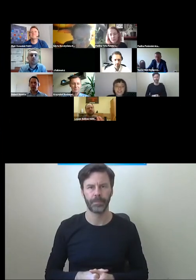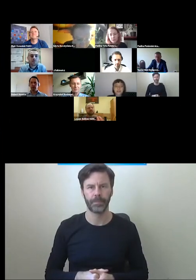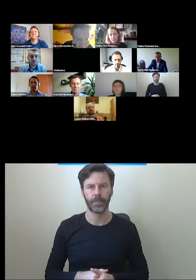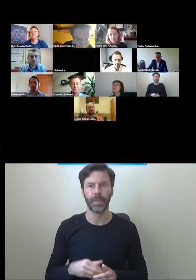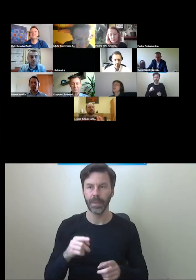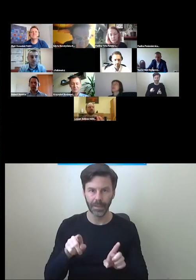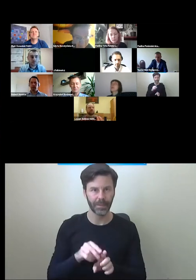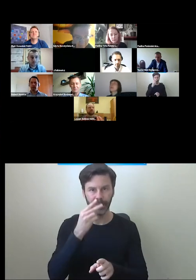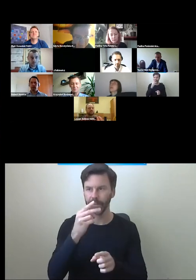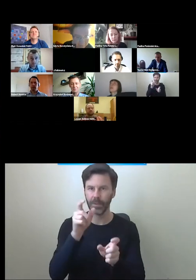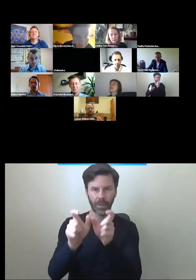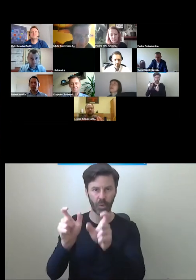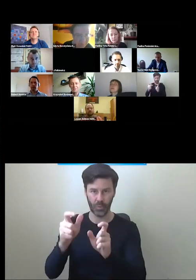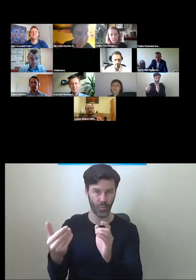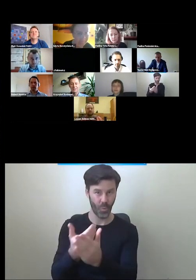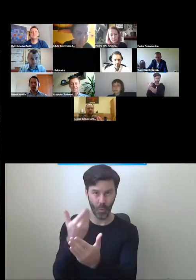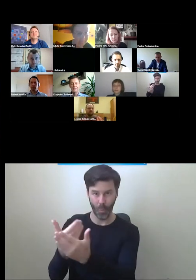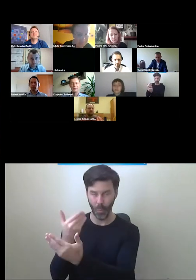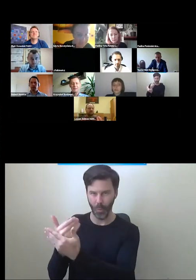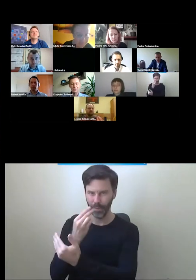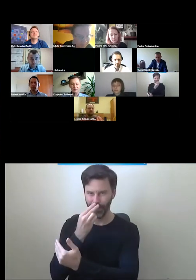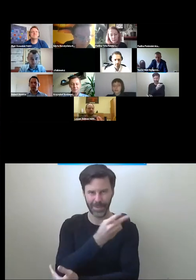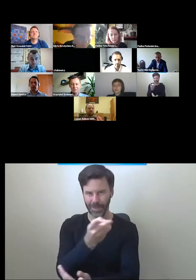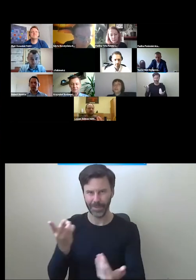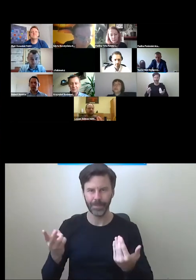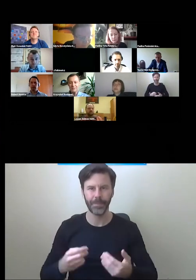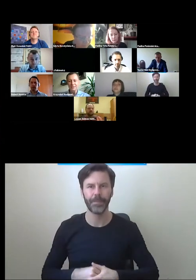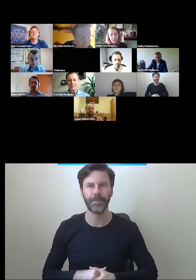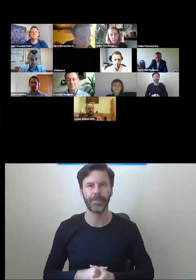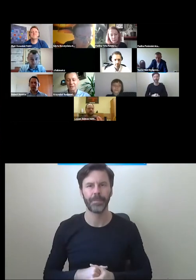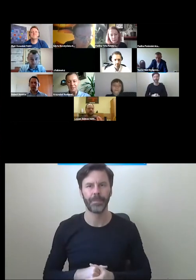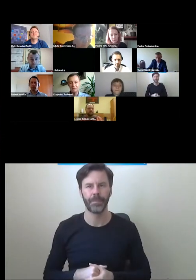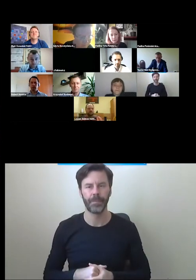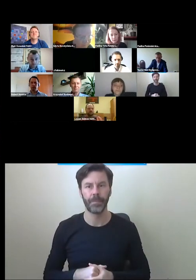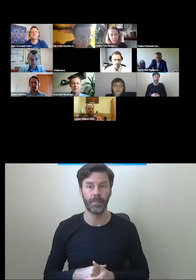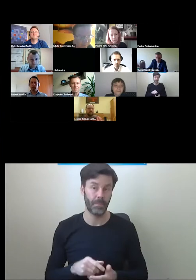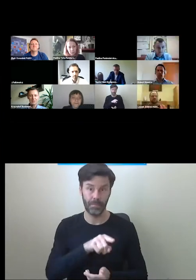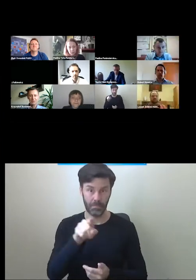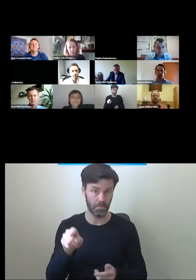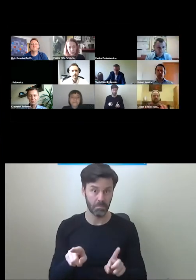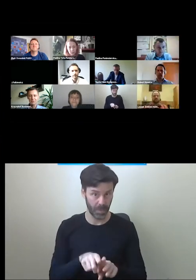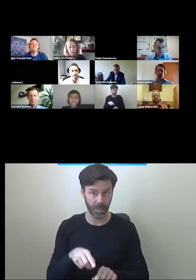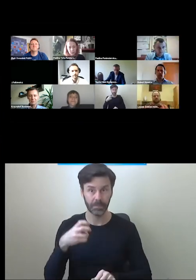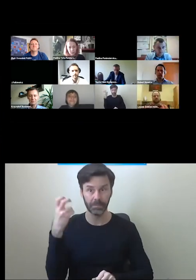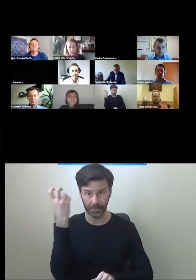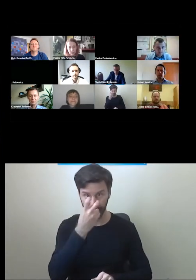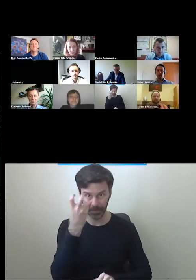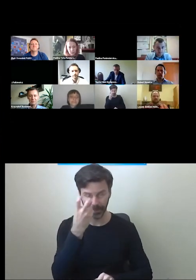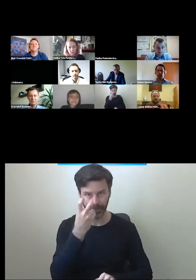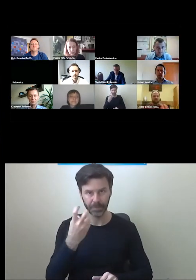tematów pewnie nowe osoby też są zainteresowane i mam nadzieję, że